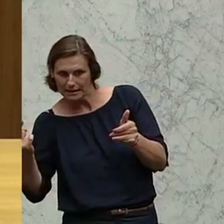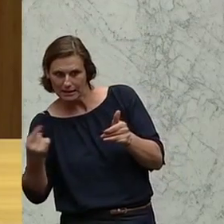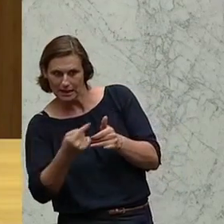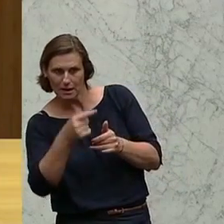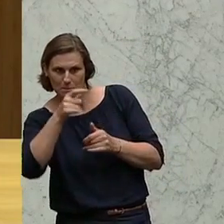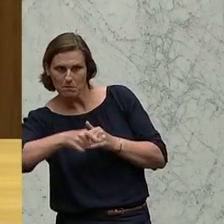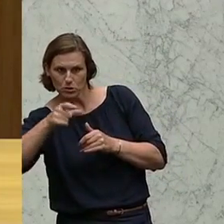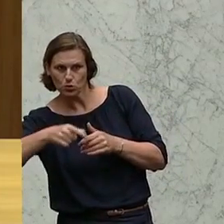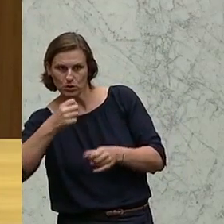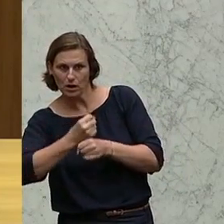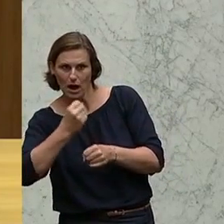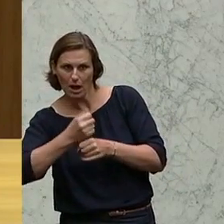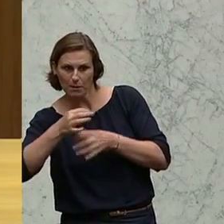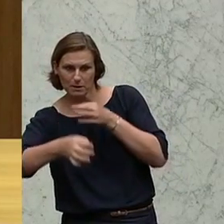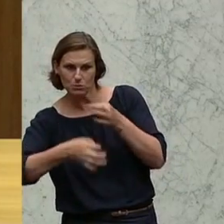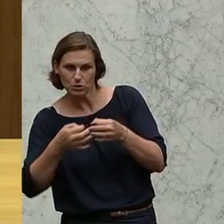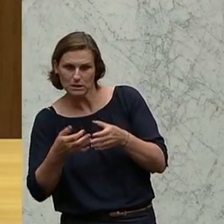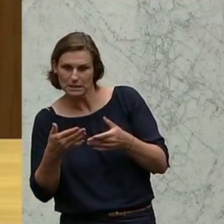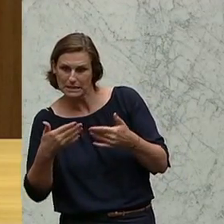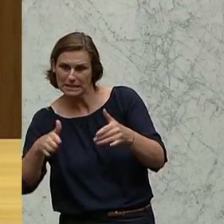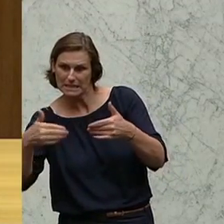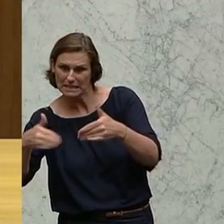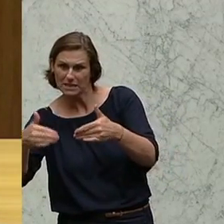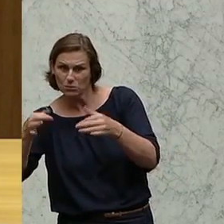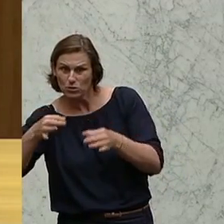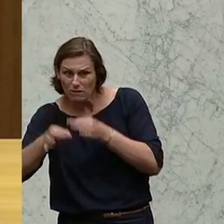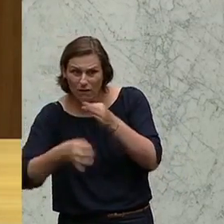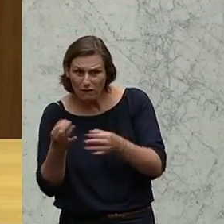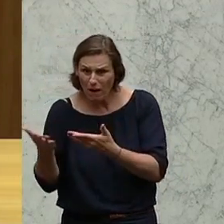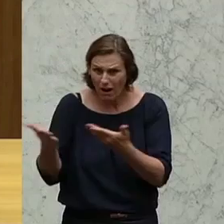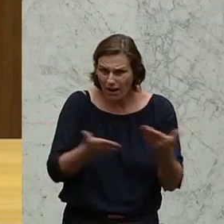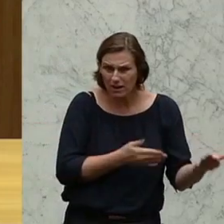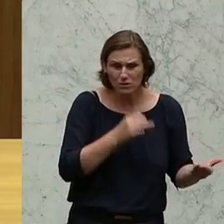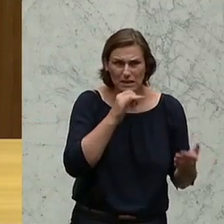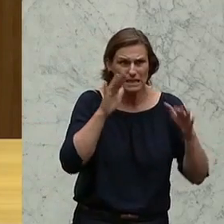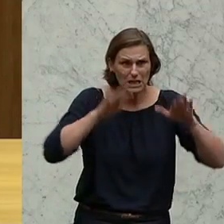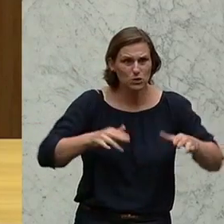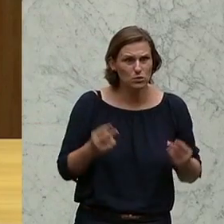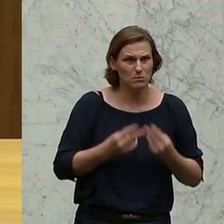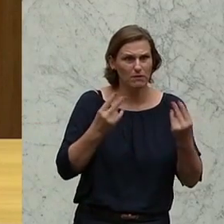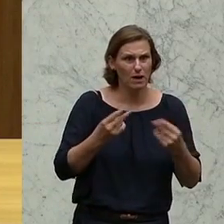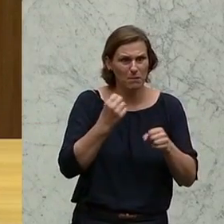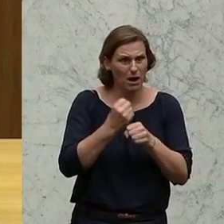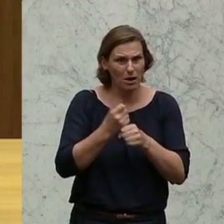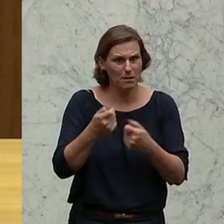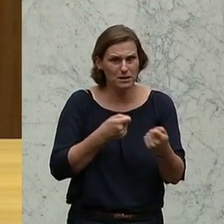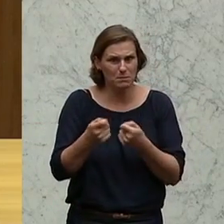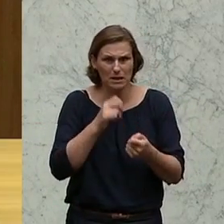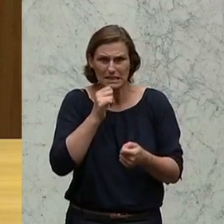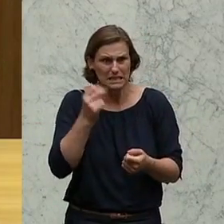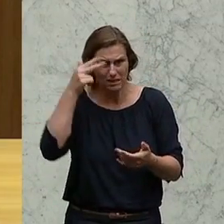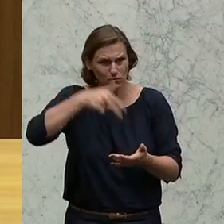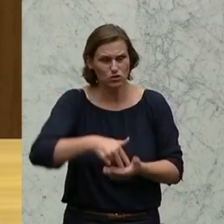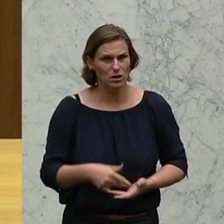in den Arbeitsprozess zu schieben. Die haben für das Verfahren zur Verfügung zu stellen, nicht die Asylwerber haben am Arbeitsmarkt zu sein, da werden wir nicht dafür